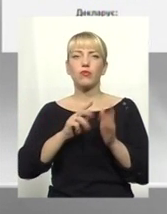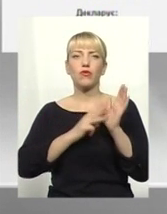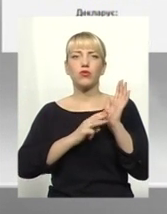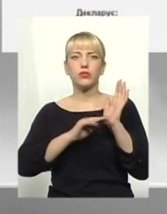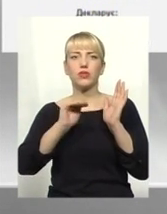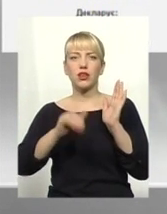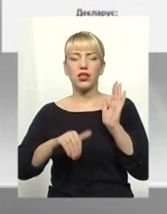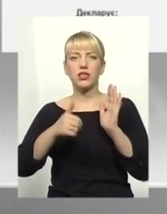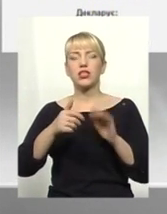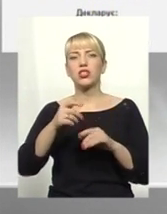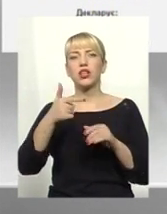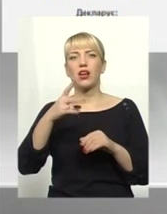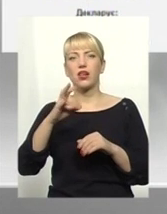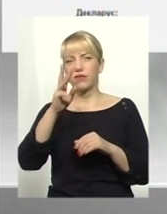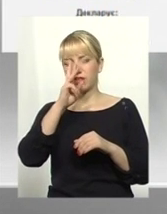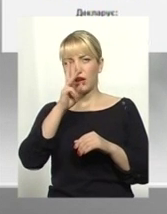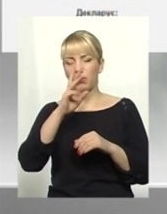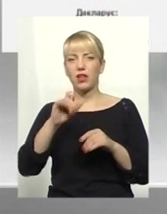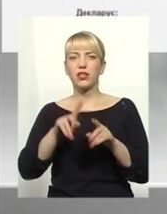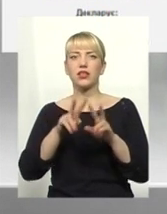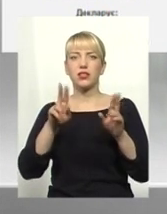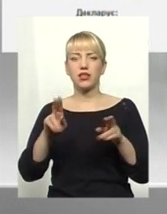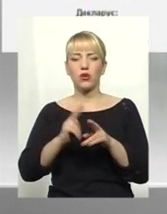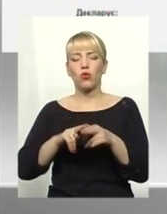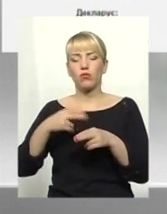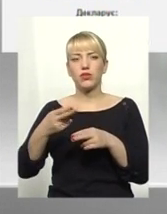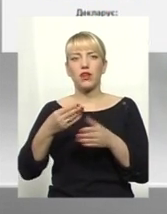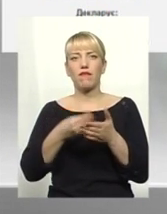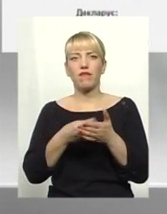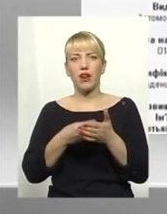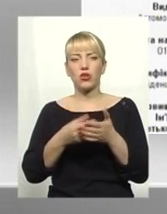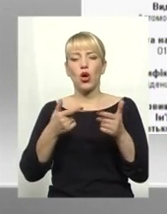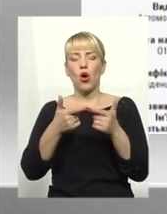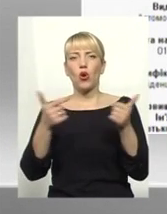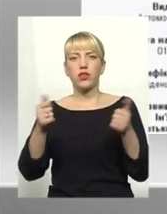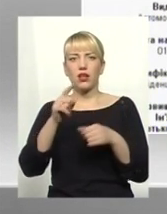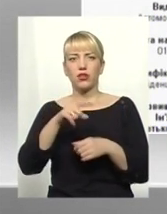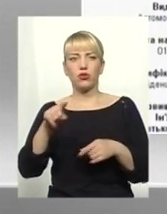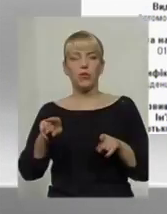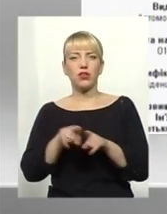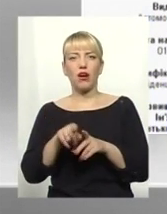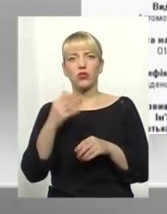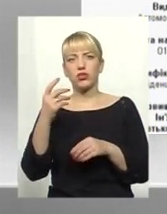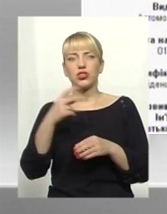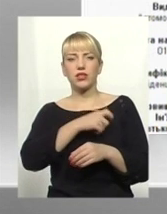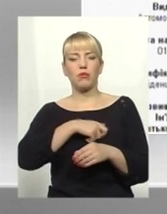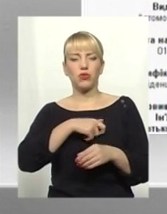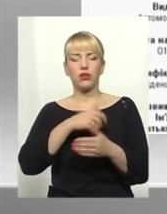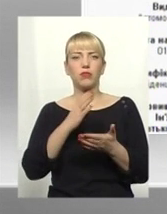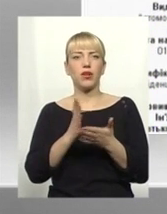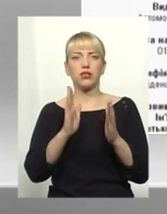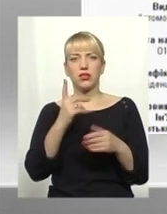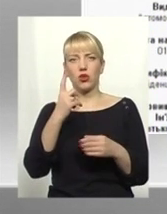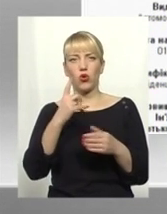гривень заробітної плати та ще стільки ж компенсації вартості готельного номера. Ще у власності нардепа лише одна квартира у